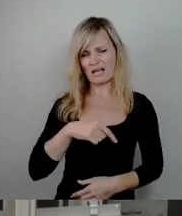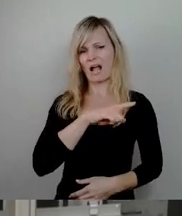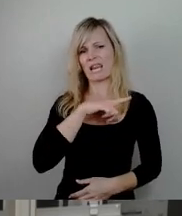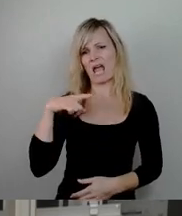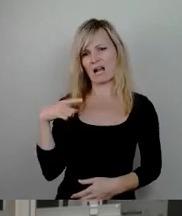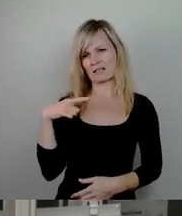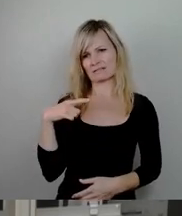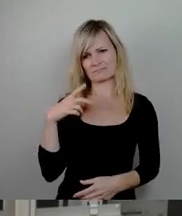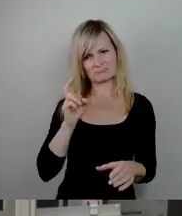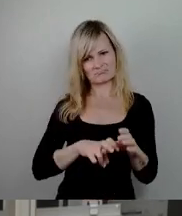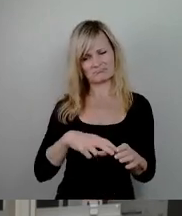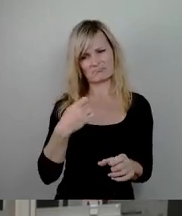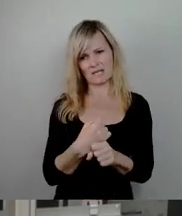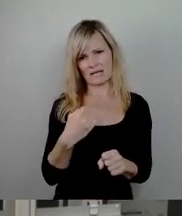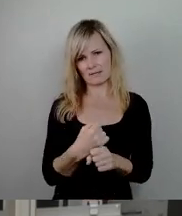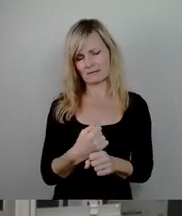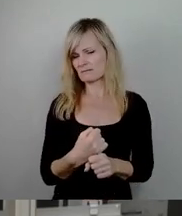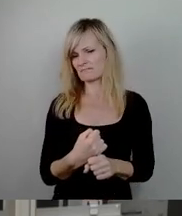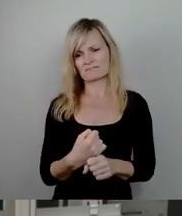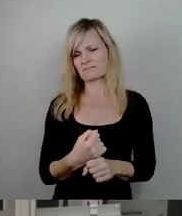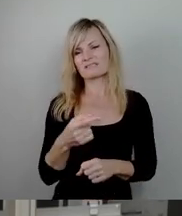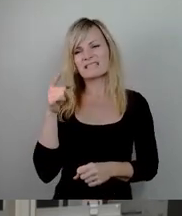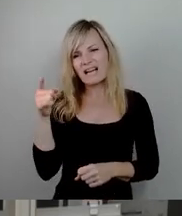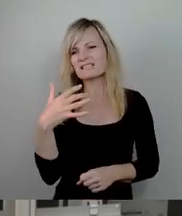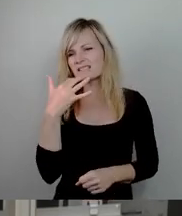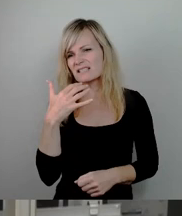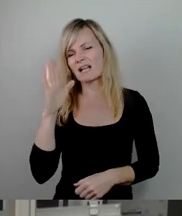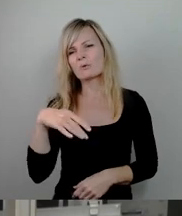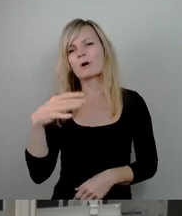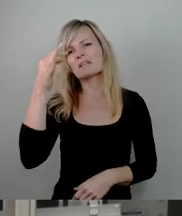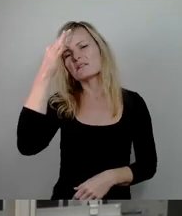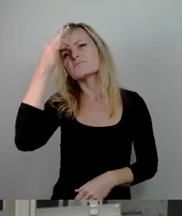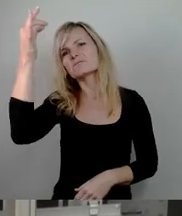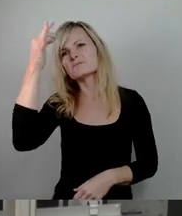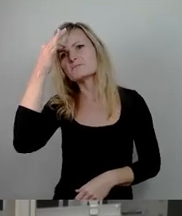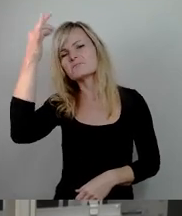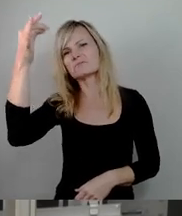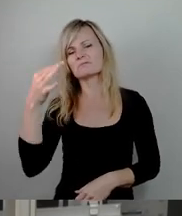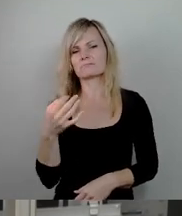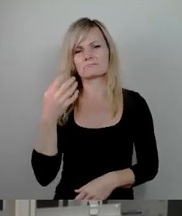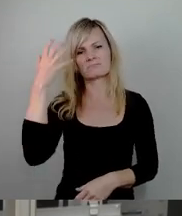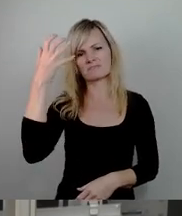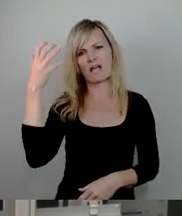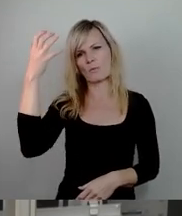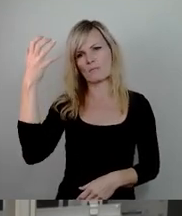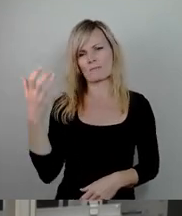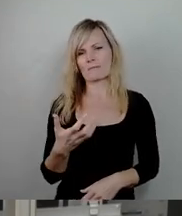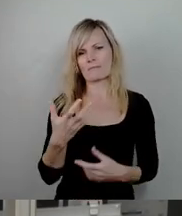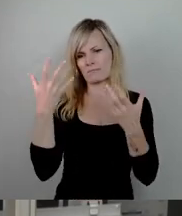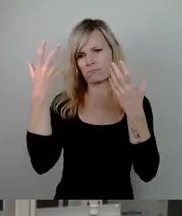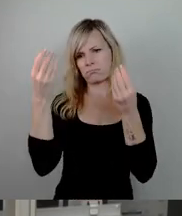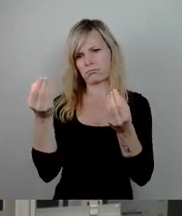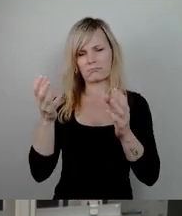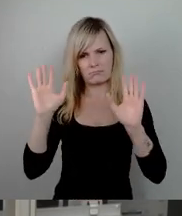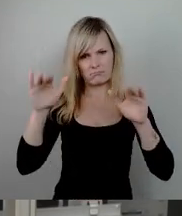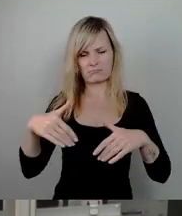die in den vergangenen Jahren immer mal wieder hochgepoppt ist und zum Ergebnis eigentlich nahezu nicht beiträgt. Die WED heute